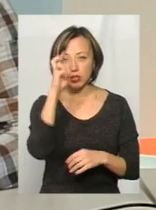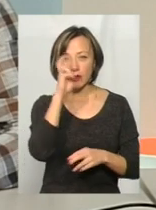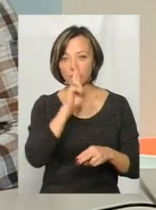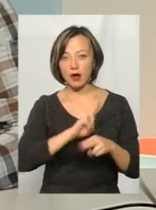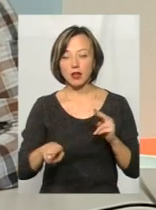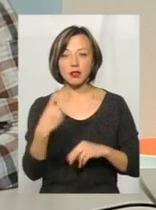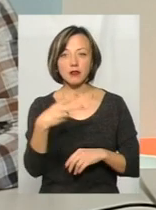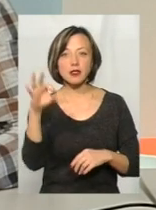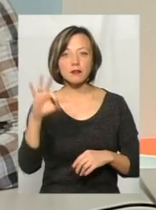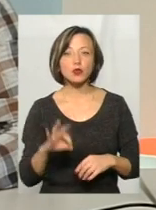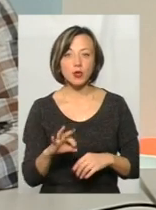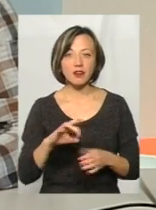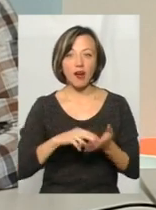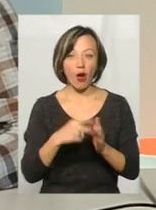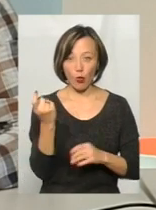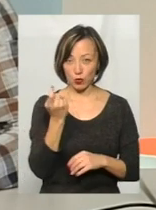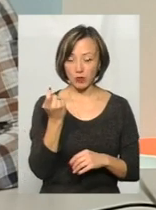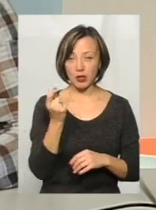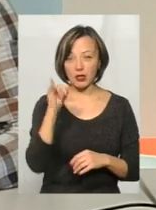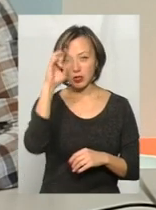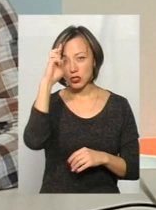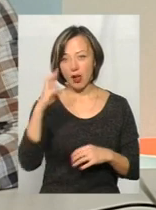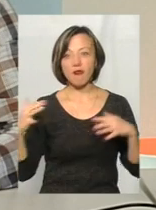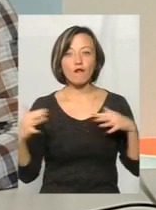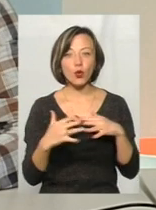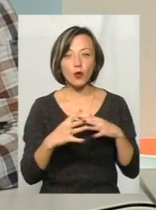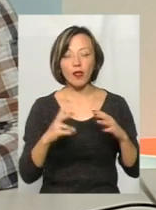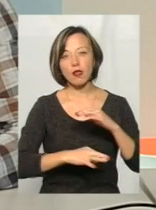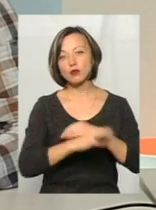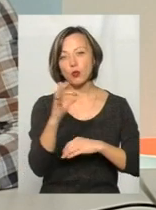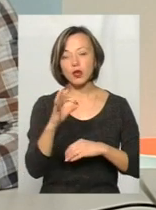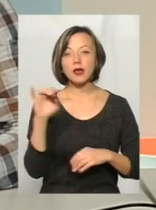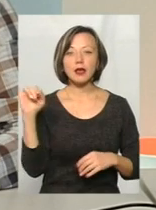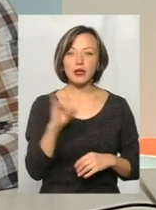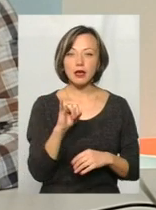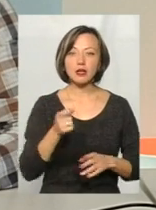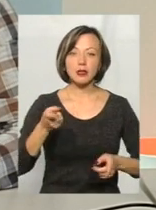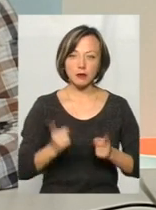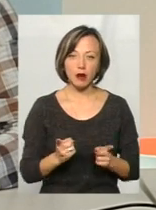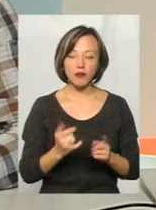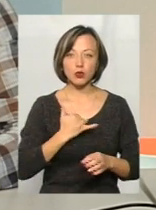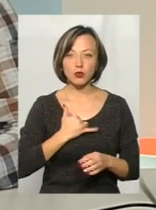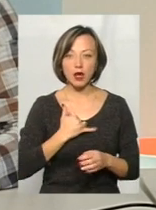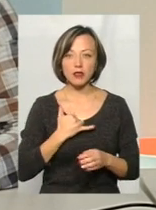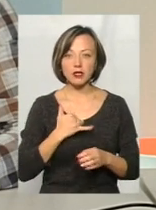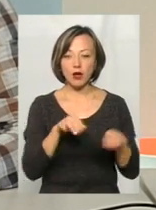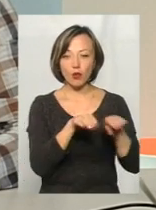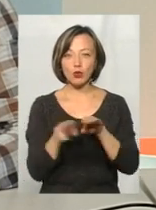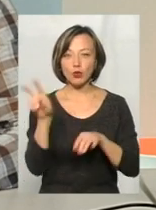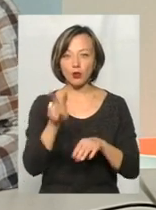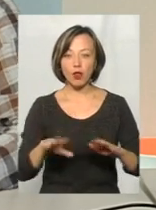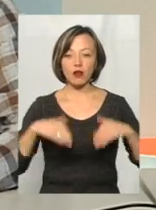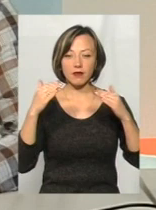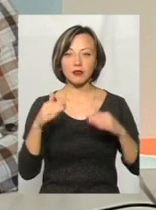втратила 20% економіки, держава воює на Сході, і насправді в нас і курс долара виріс, все